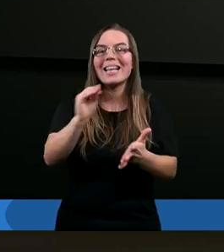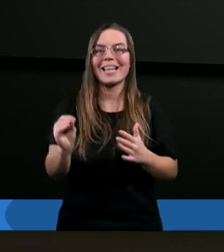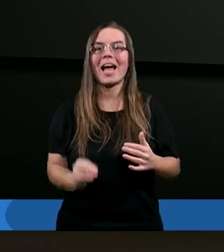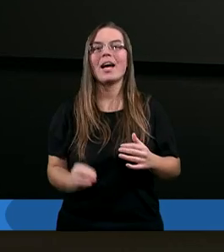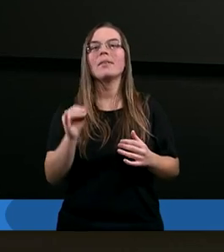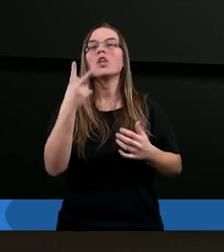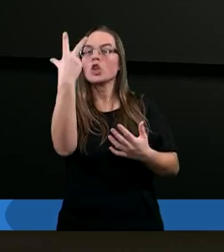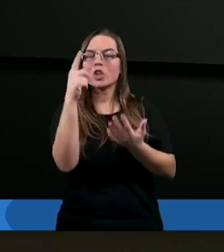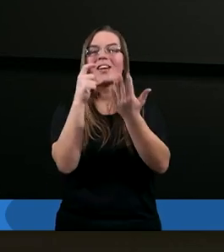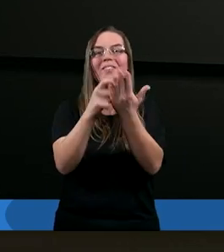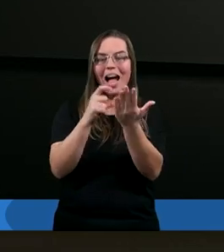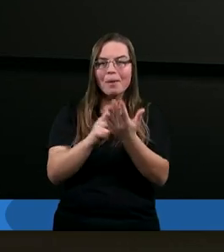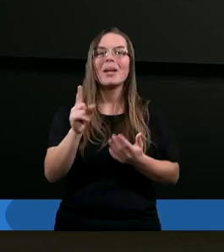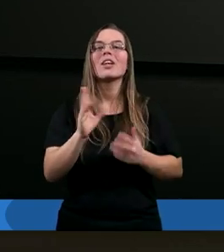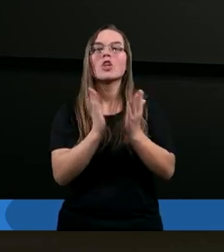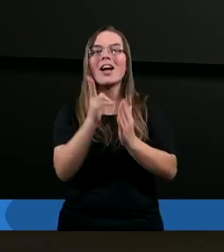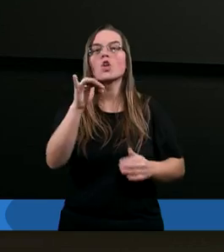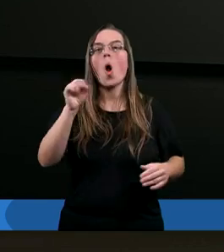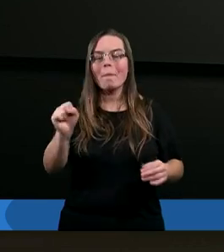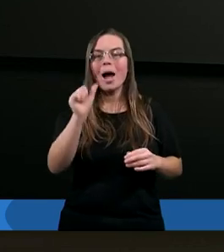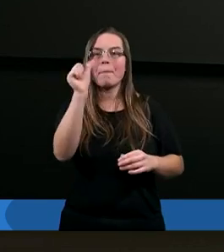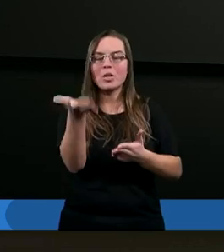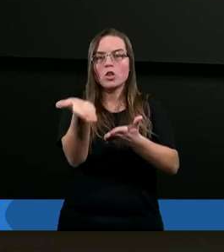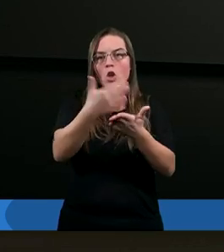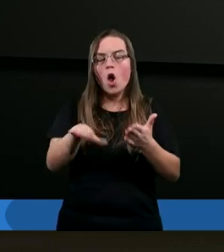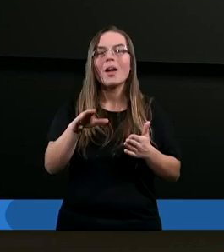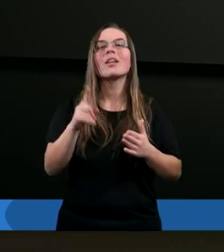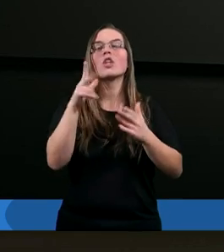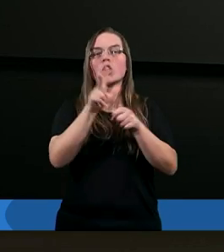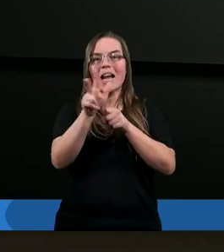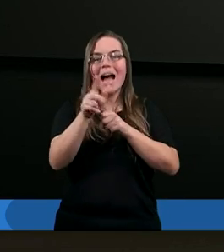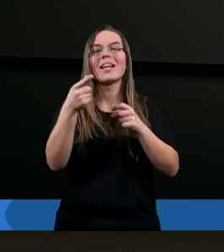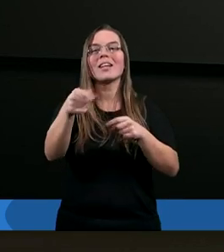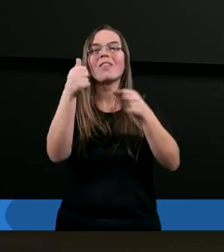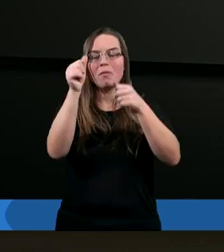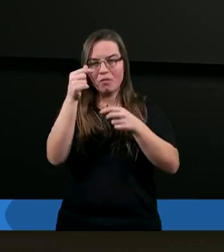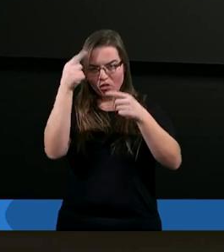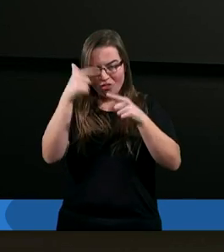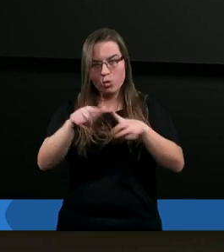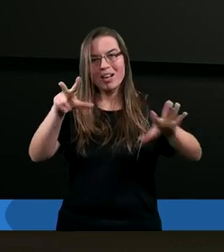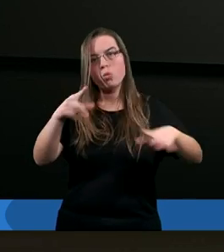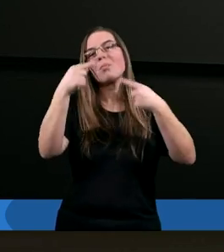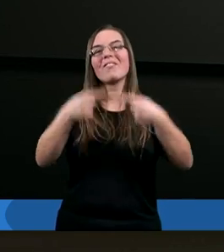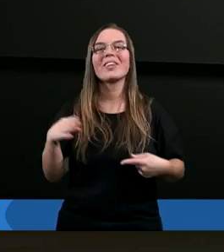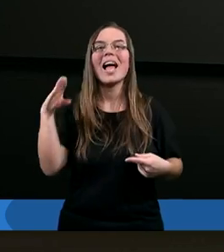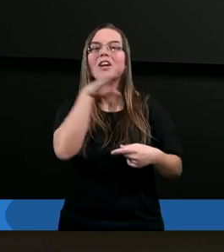Trzy fragmenty z księgi Hioba. Wpierw rozdział trzynasty i tam wiersz dwudziesty ósmy,